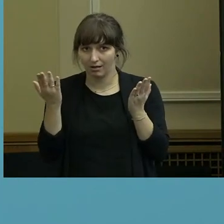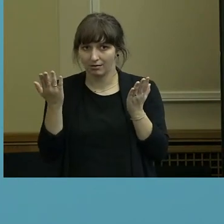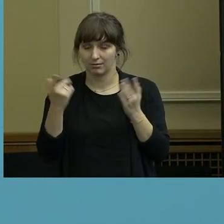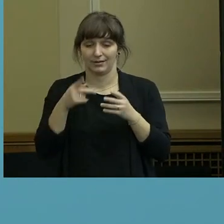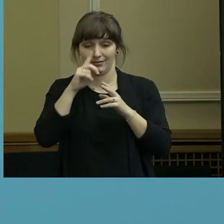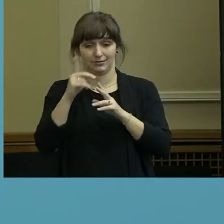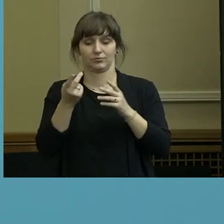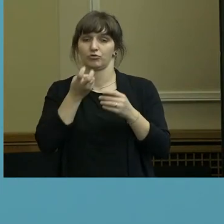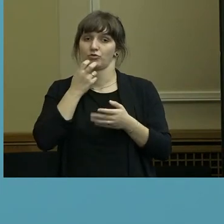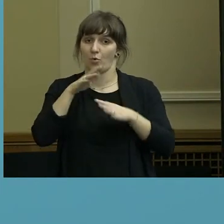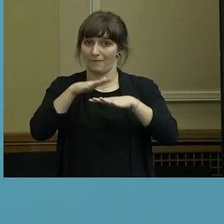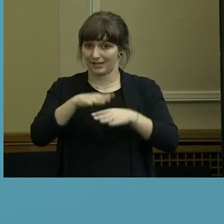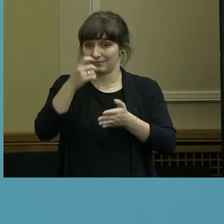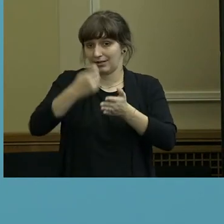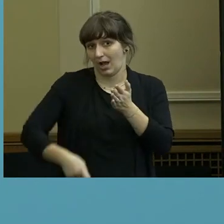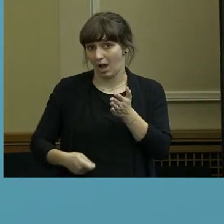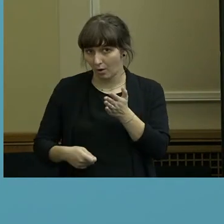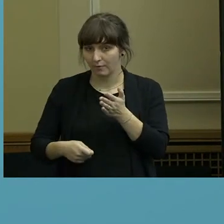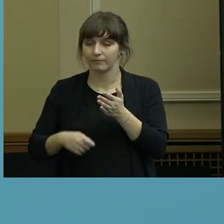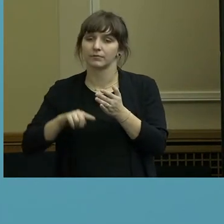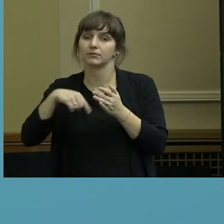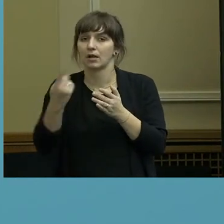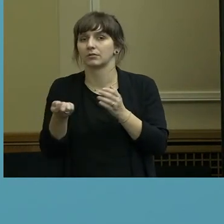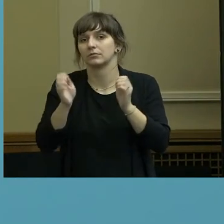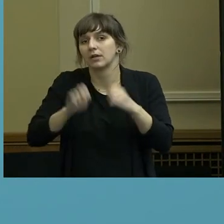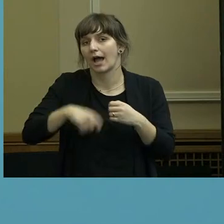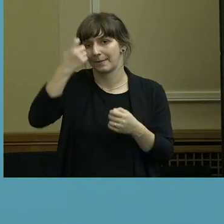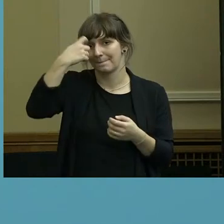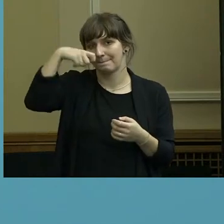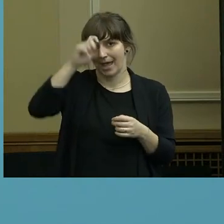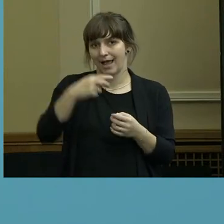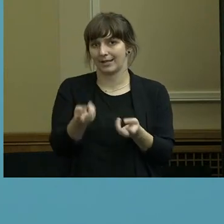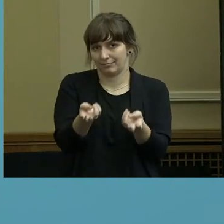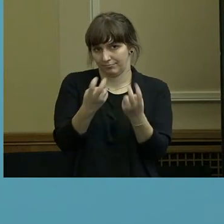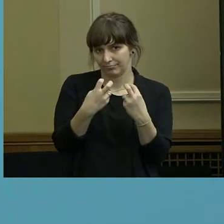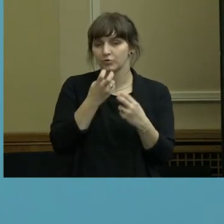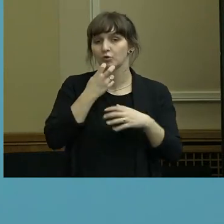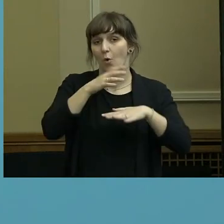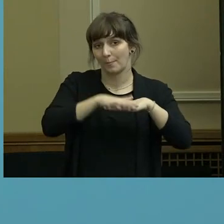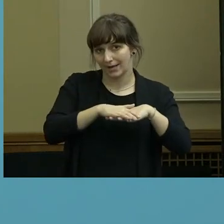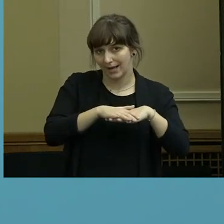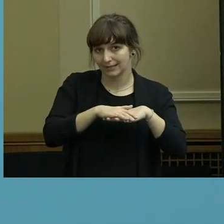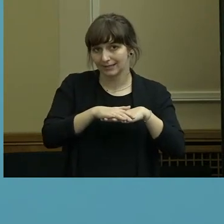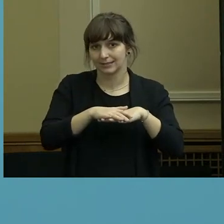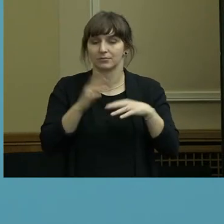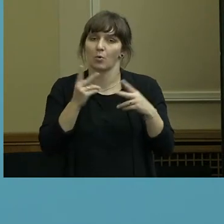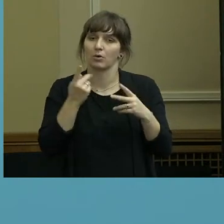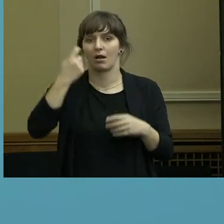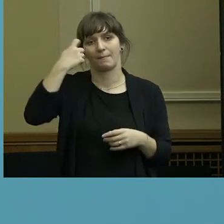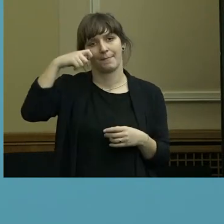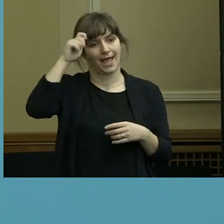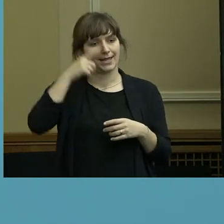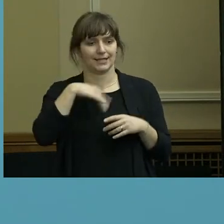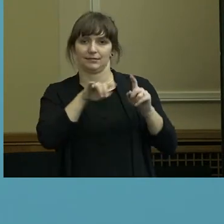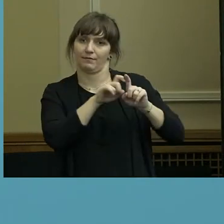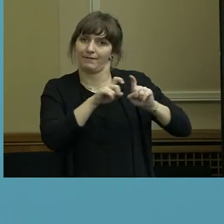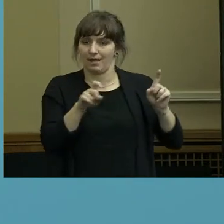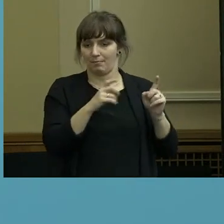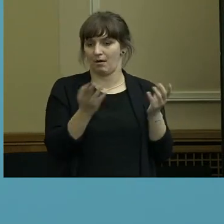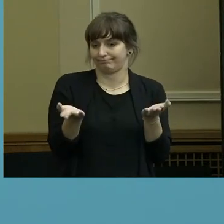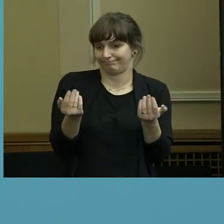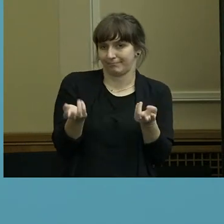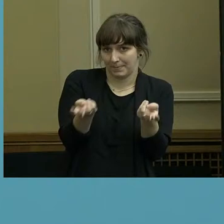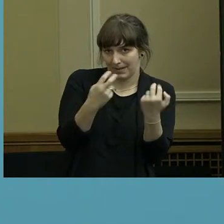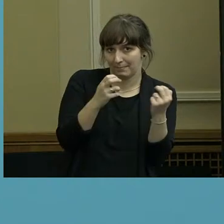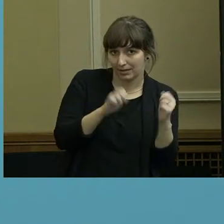können zu uns, also zu Stromnetz oder zu einer von uns definierten Firma kommen. Also es